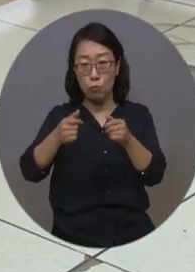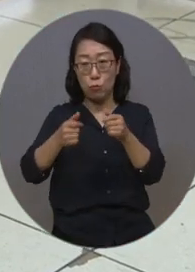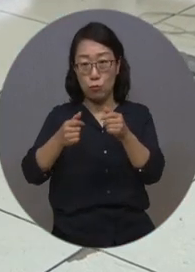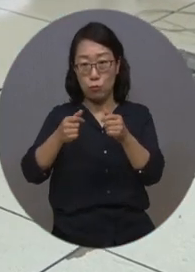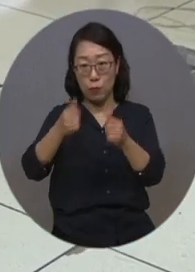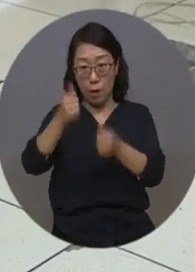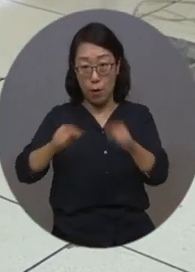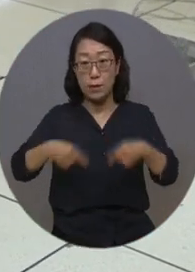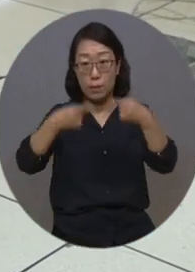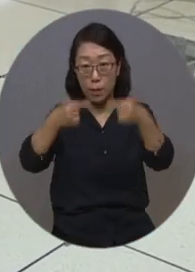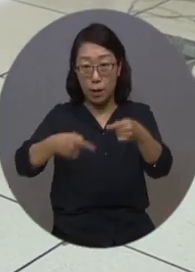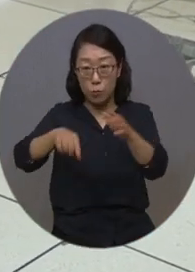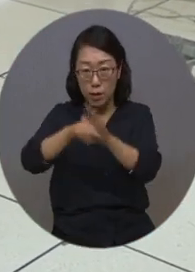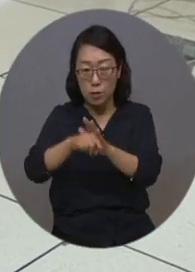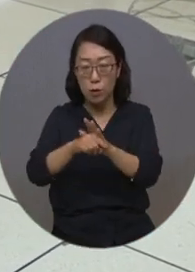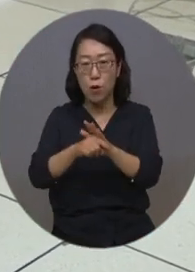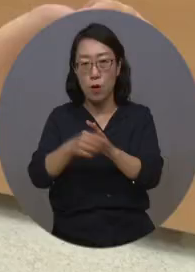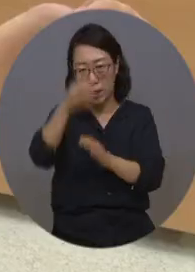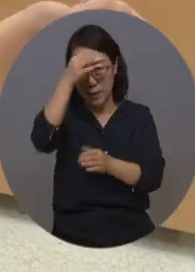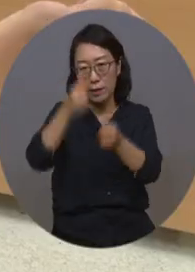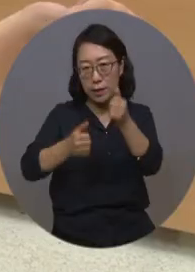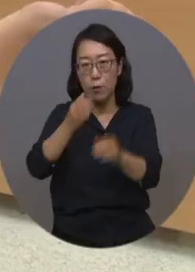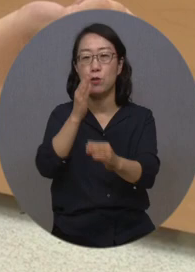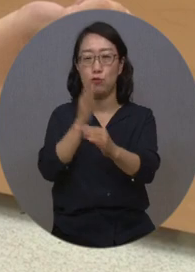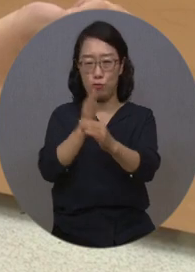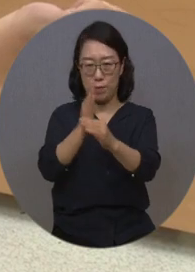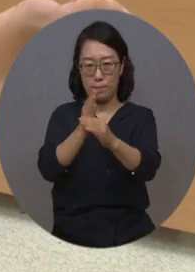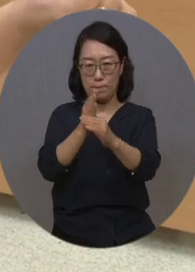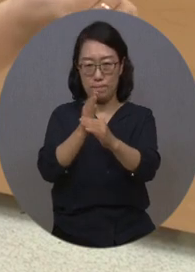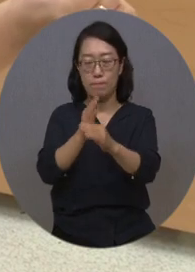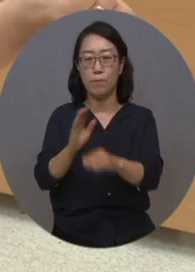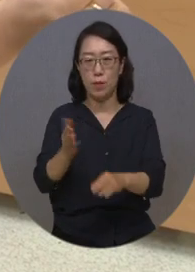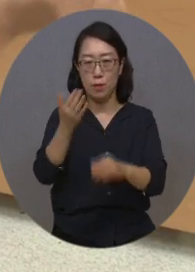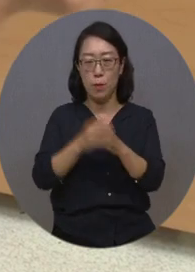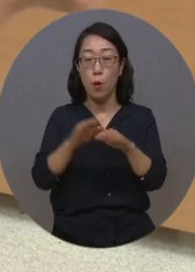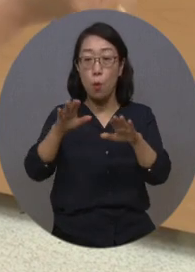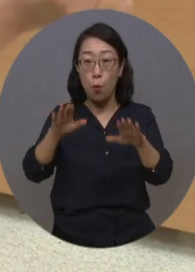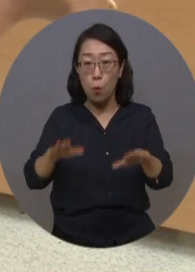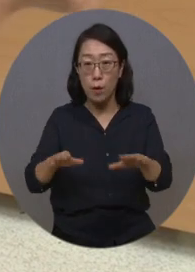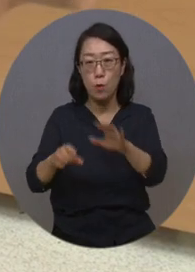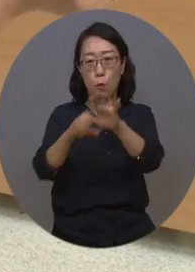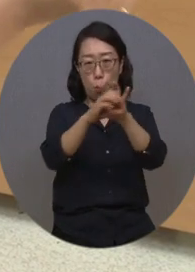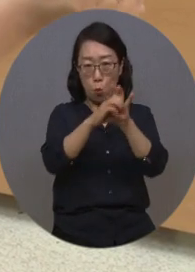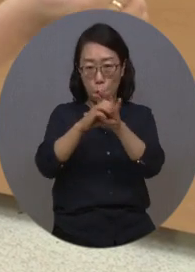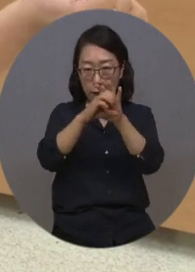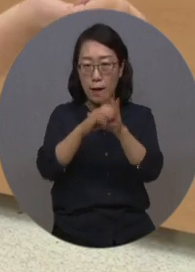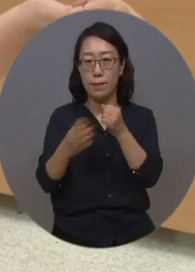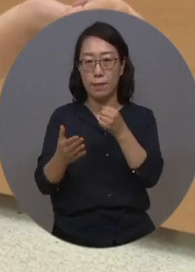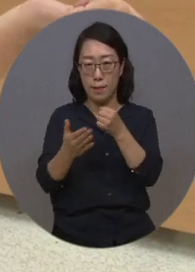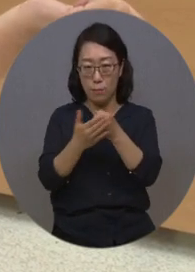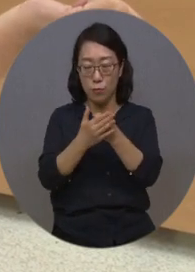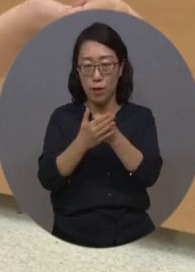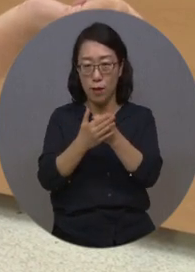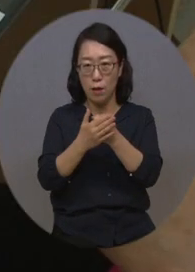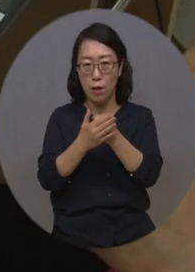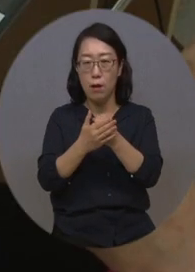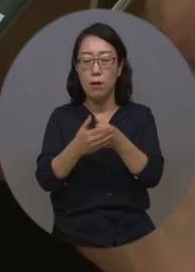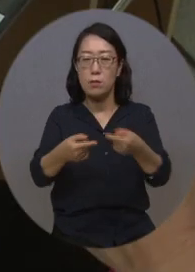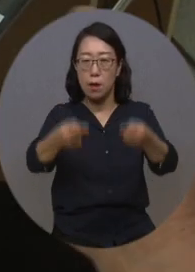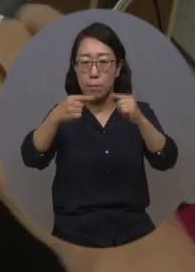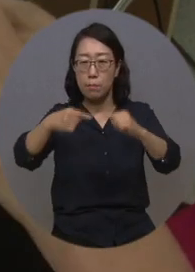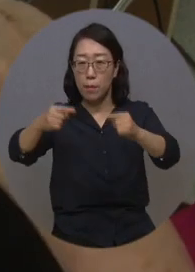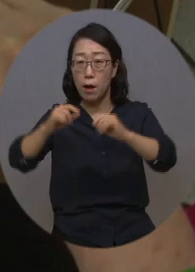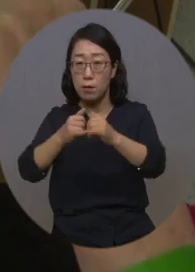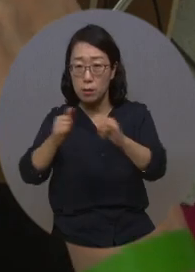위한 기능경기대회 중심으로 치러졌습니다. 올해는 코로나19 여파로 참가자가 많이 줄어